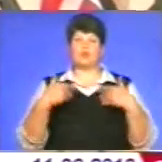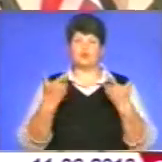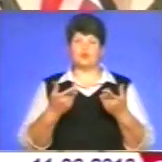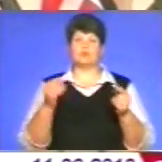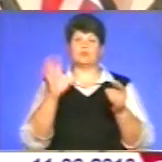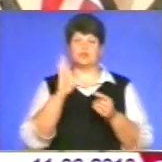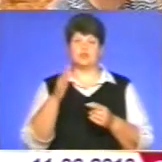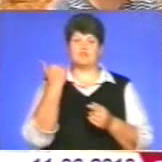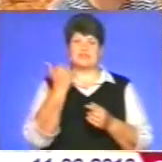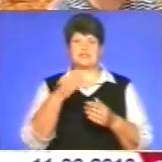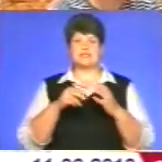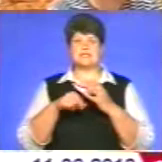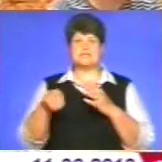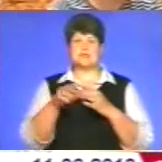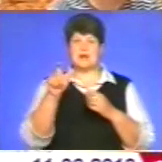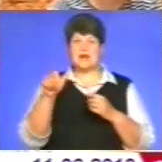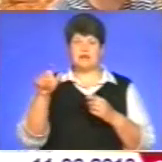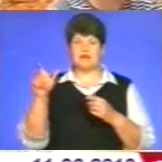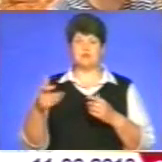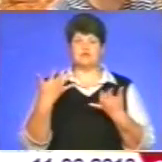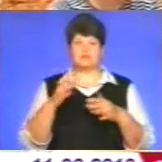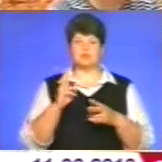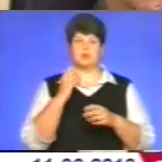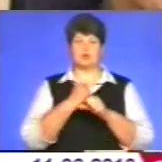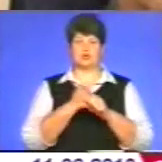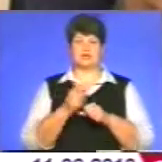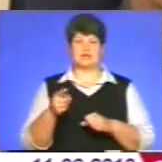земляків – фермерів з Дані, які вже працюють на Тернопільщині.